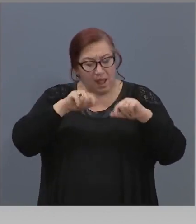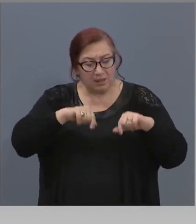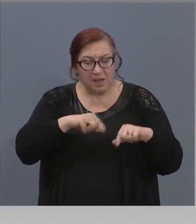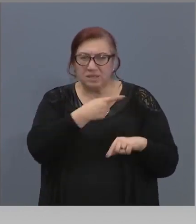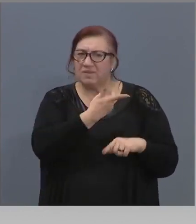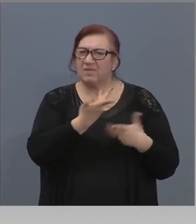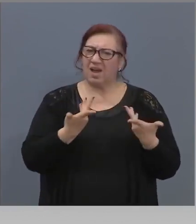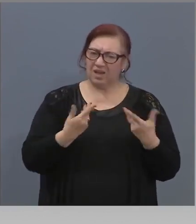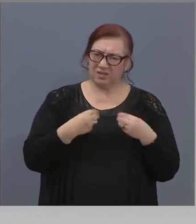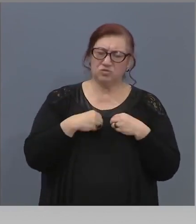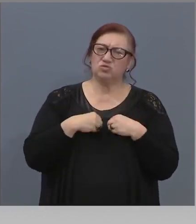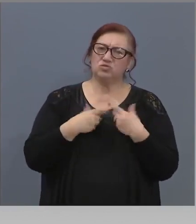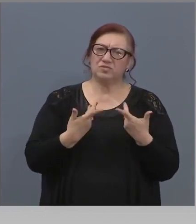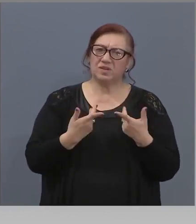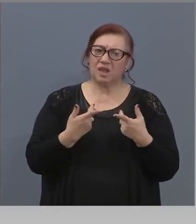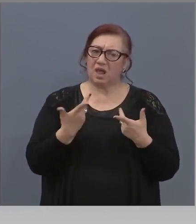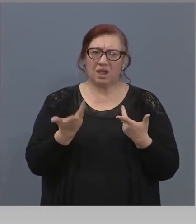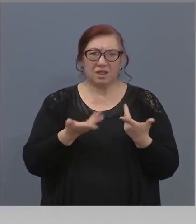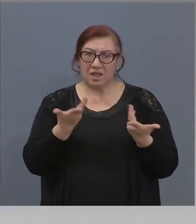подведен?